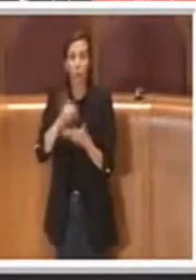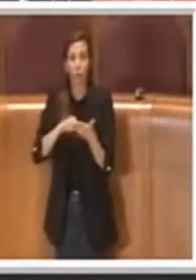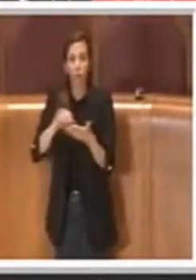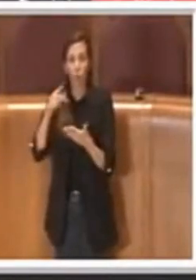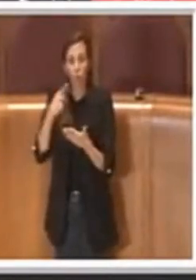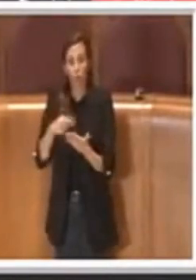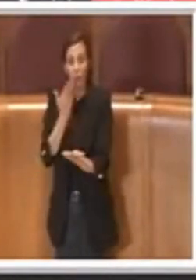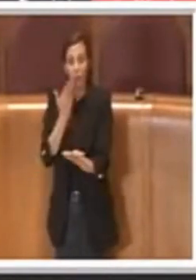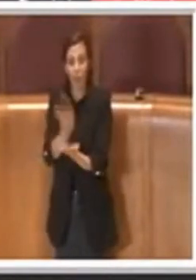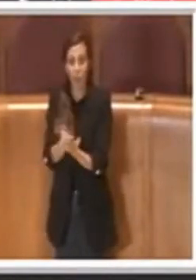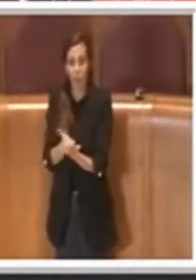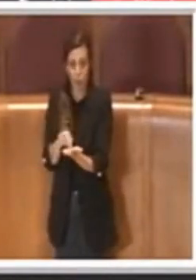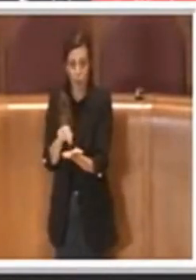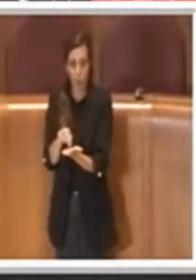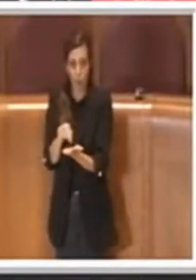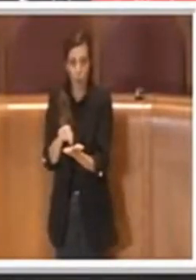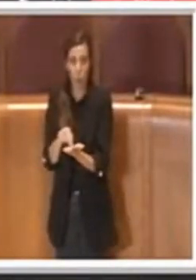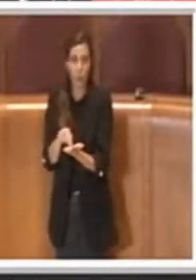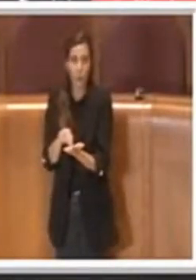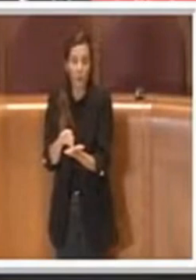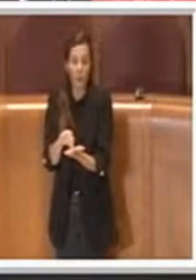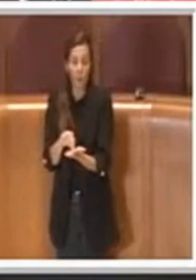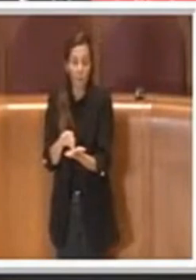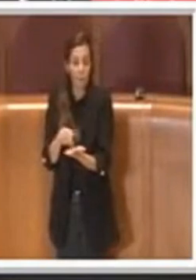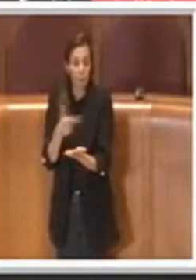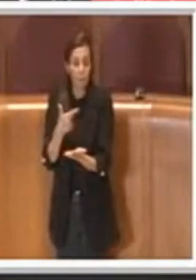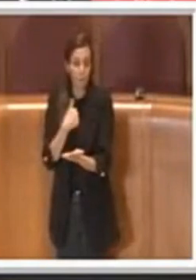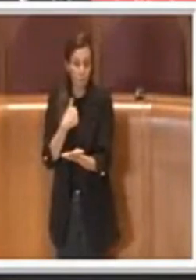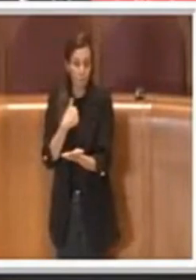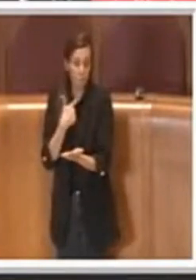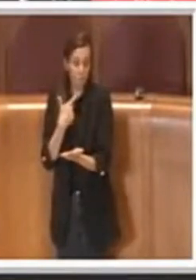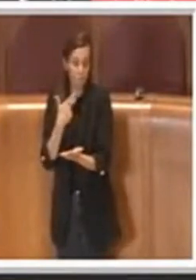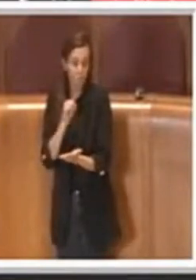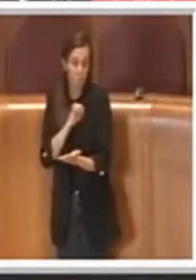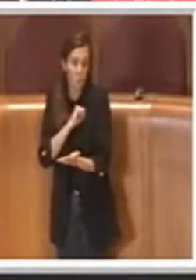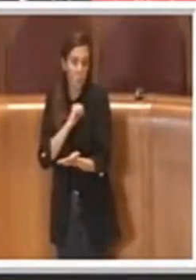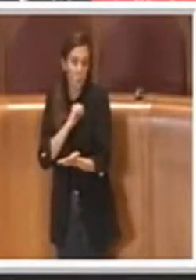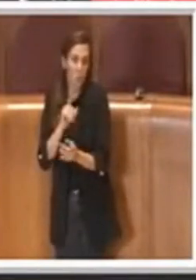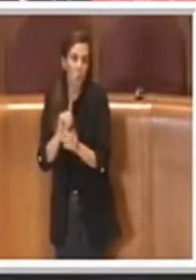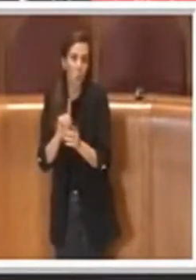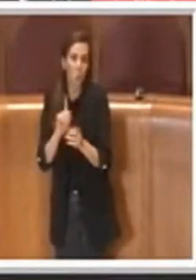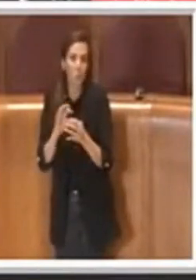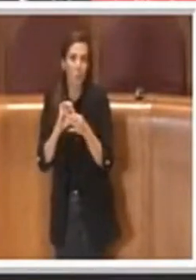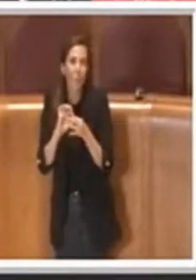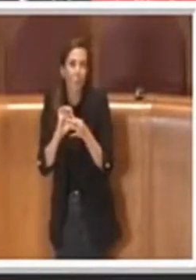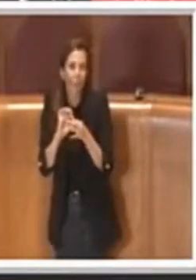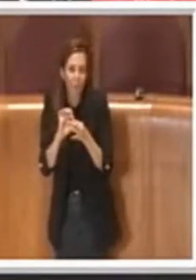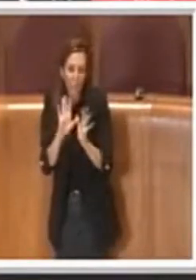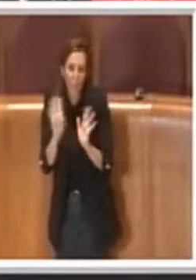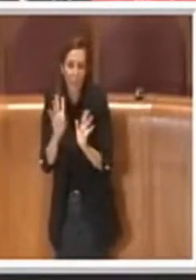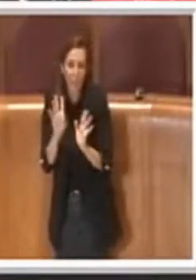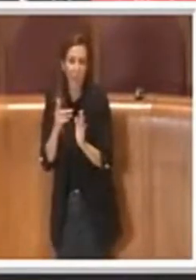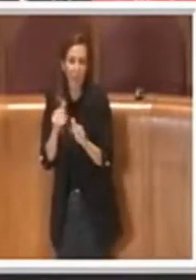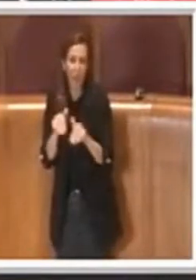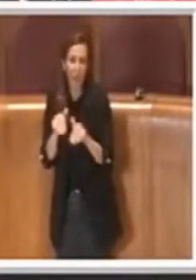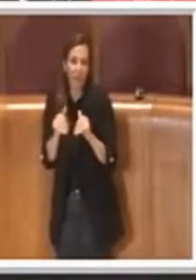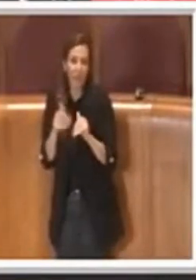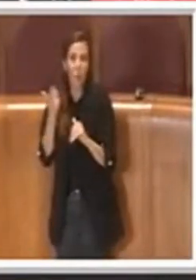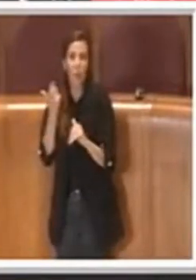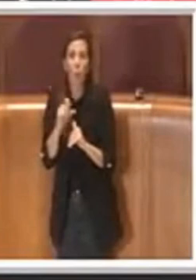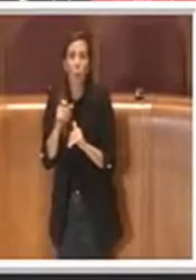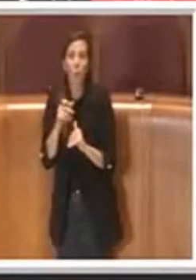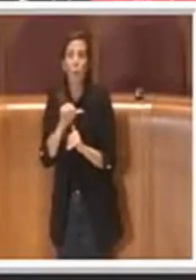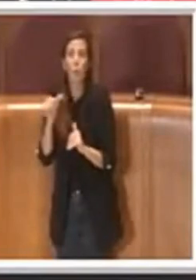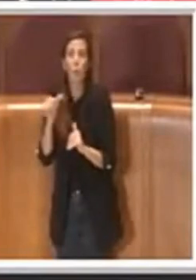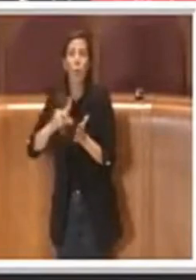credo, abbastanza obiettiva e pacifica mancanza di tempo per predisporre tutto quello che ci è scritto, insomma,